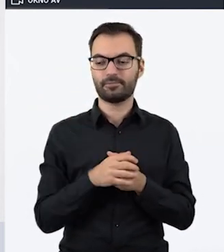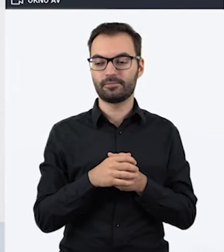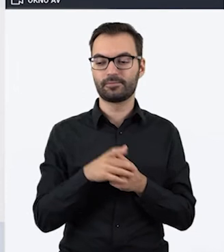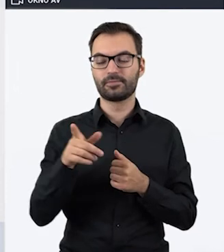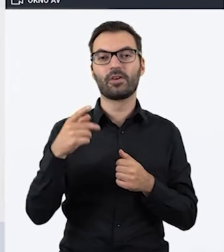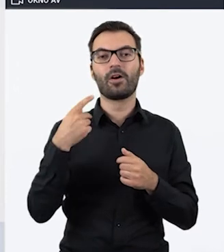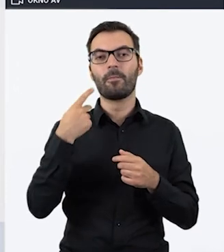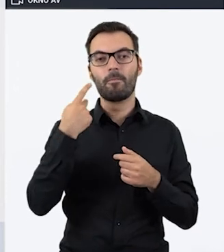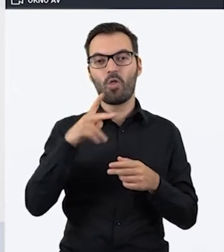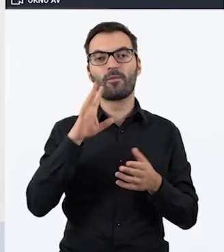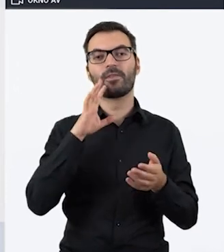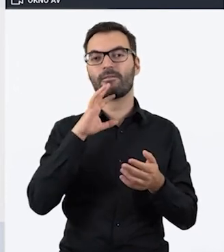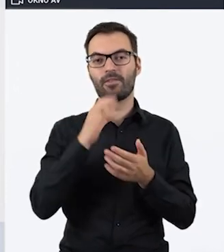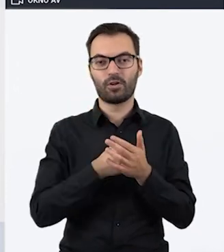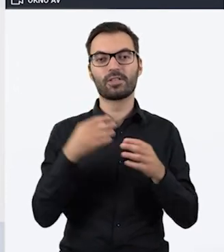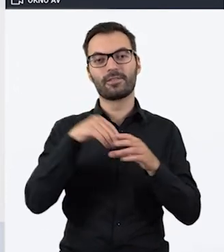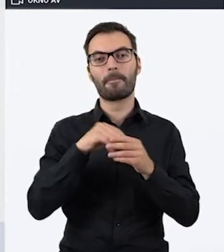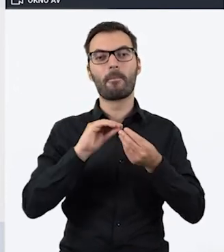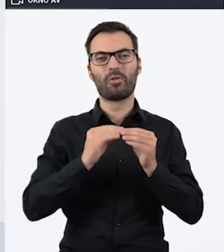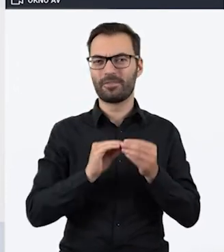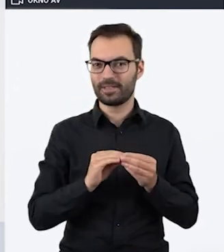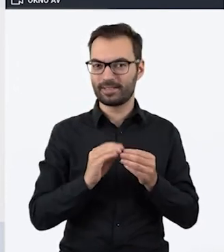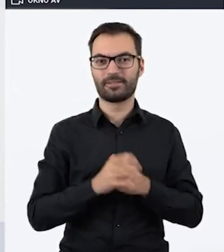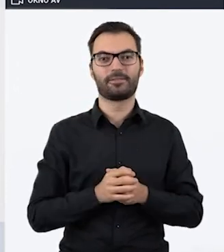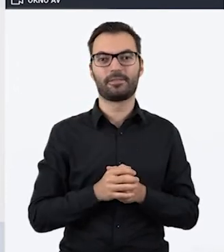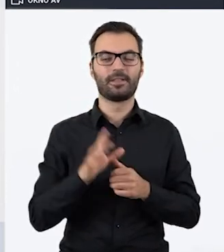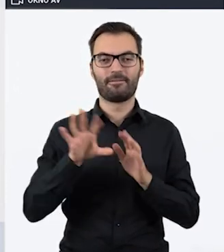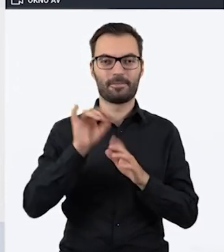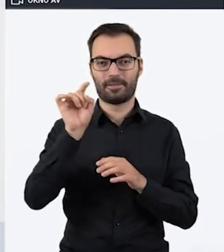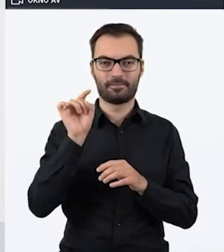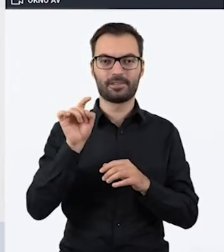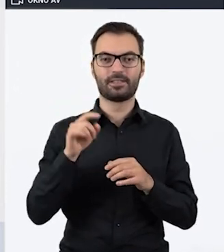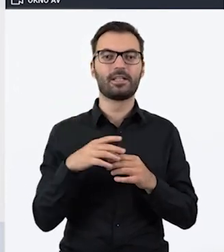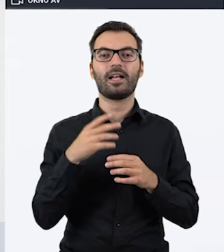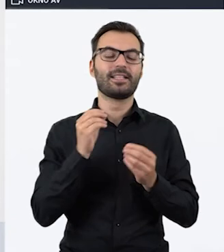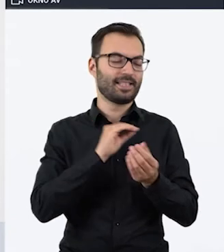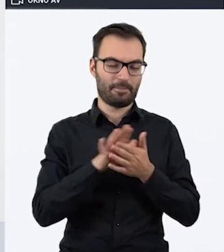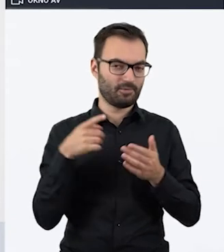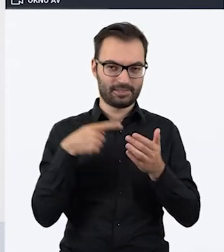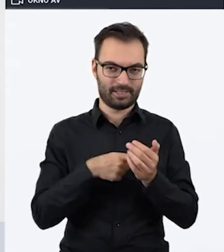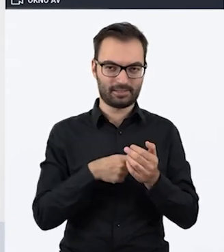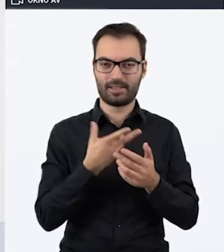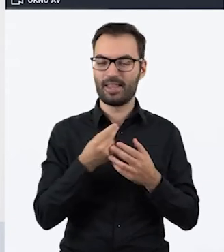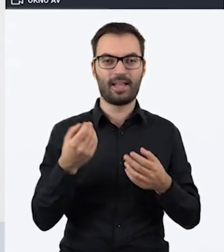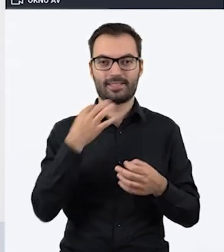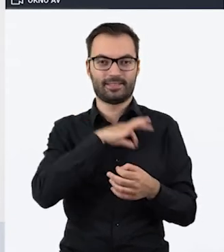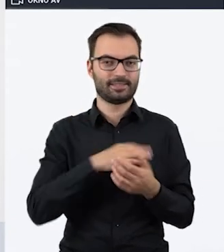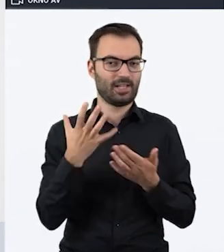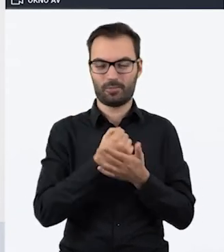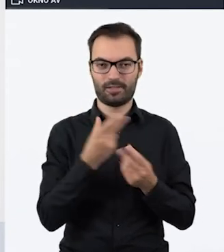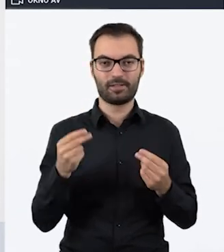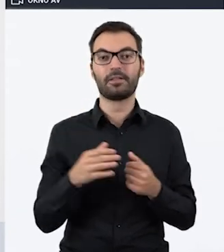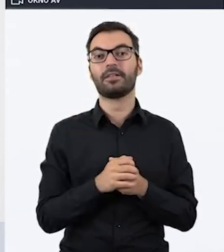ponownego wykorzystania z modyfikacją. Tutaj wybraliśmy sobie w celach niekomercyjnych, można też wybrać tak.